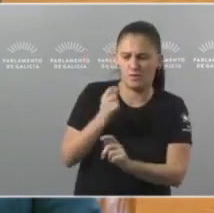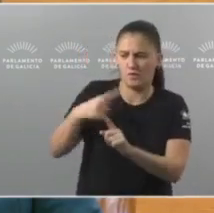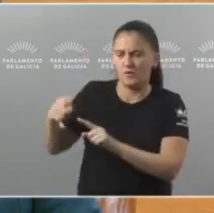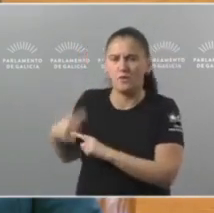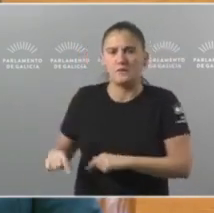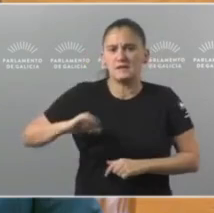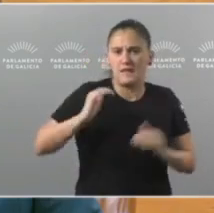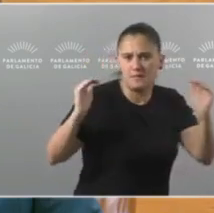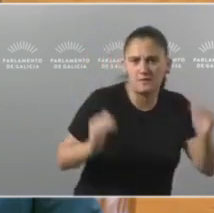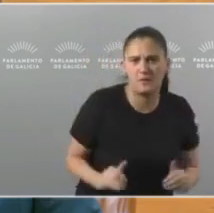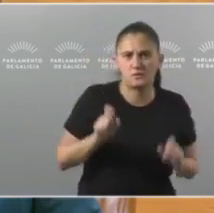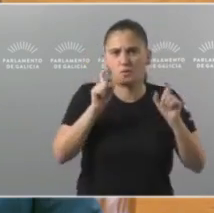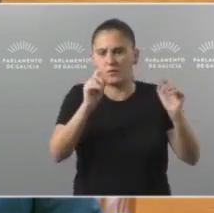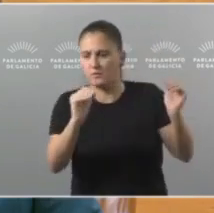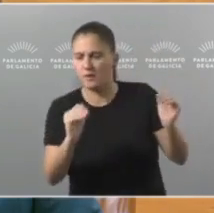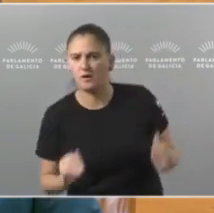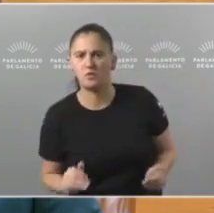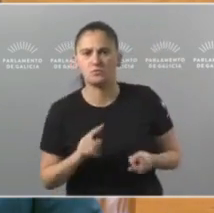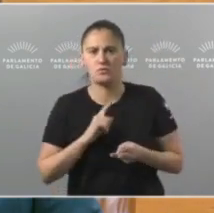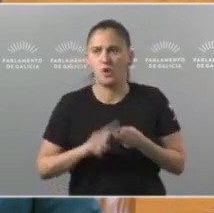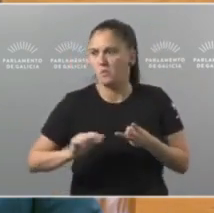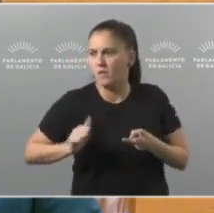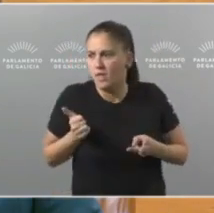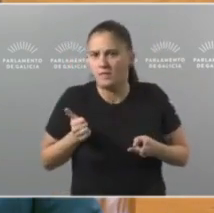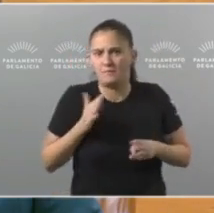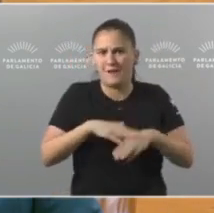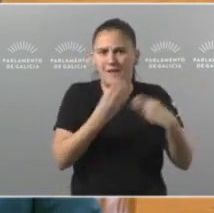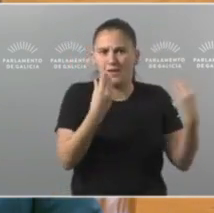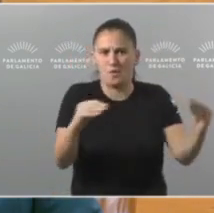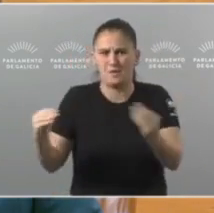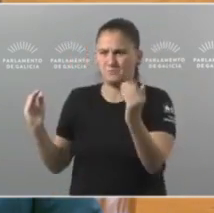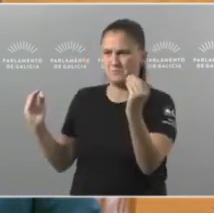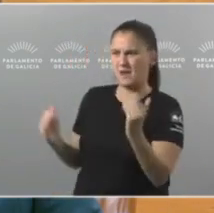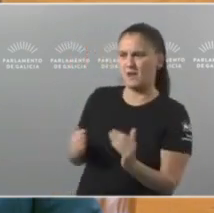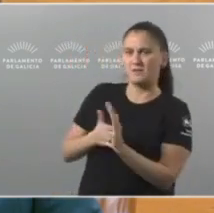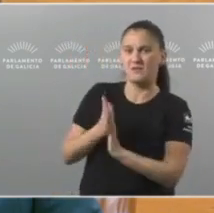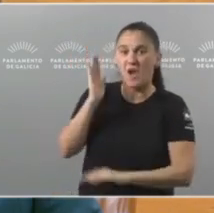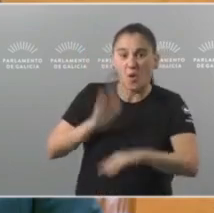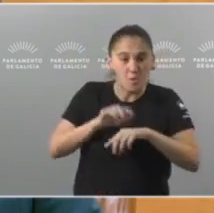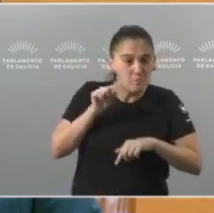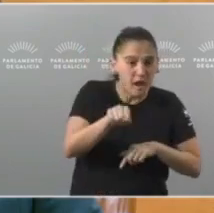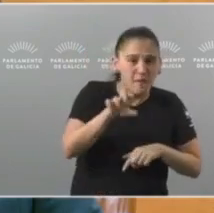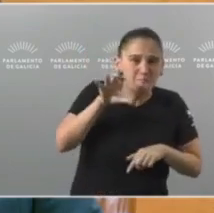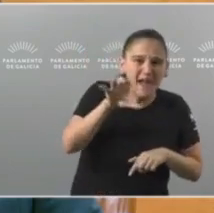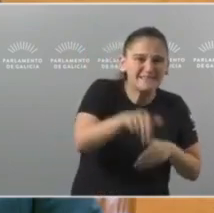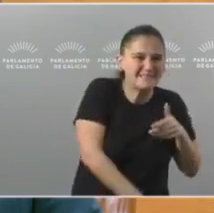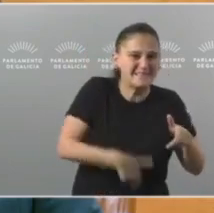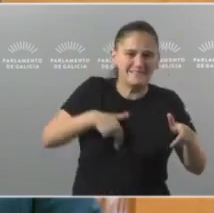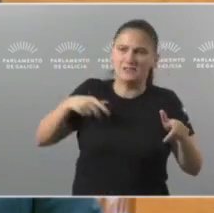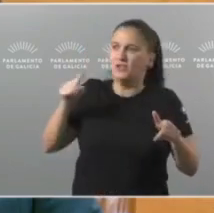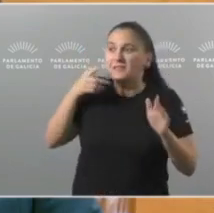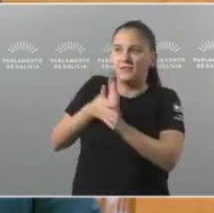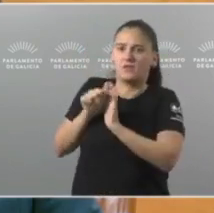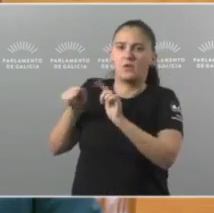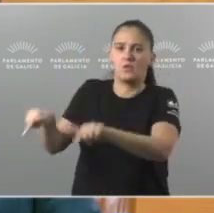sanidade, con menos educación, con menos oportunidades para xente moza. E non é culpa deste país. Non, non, é culpa dun goberno